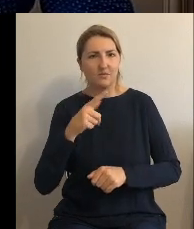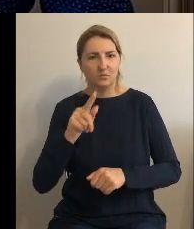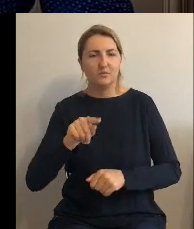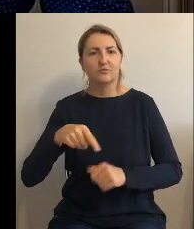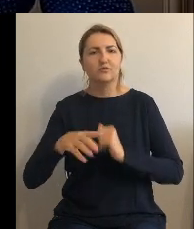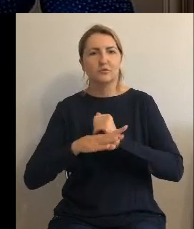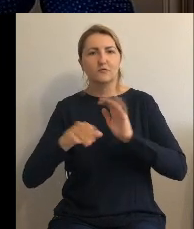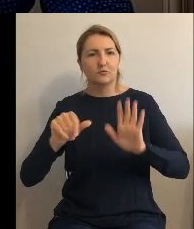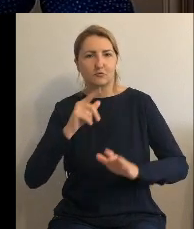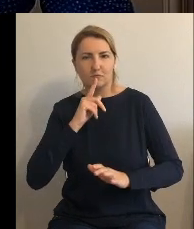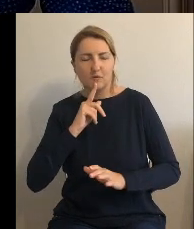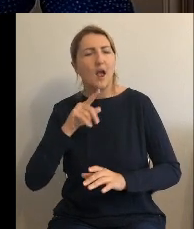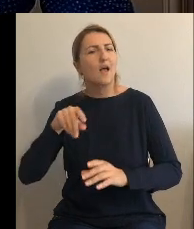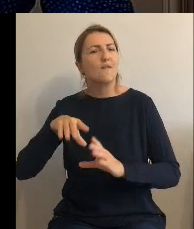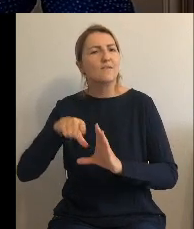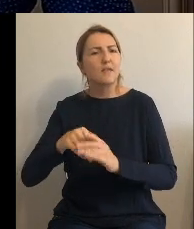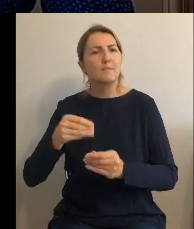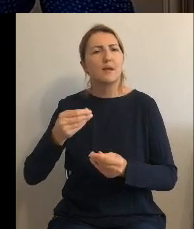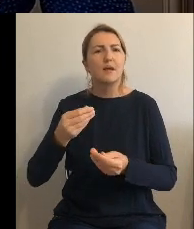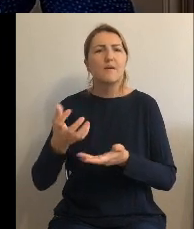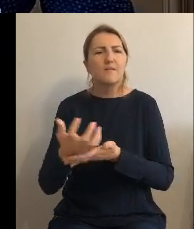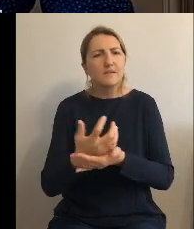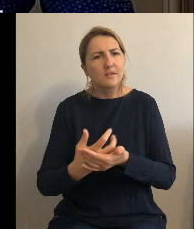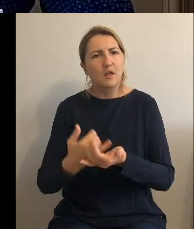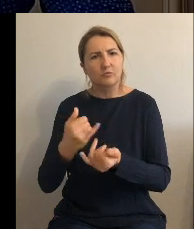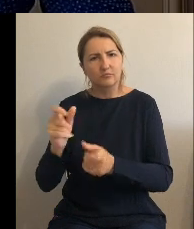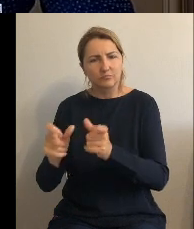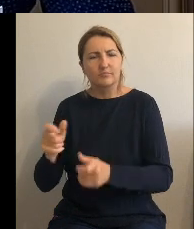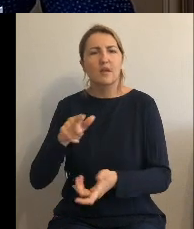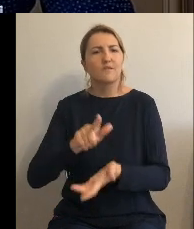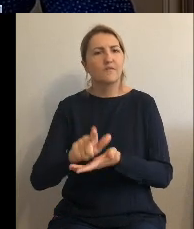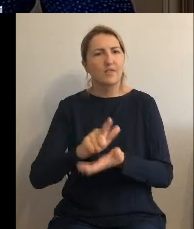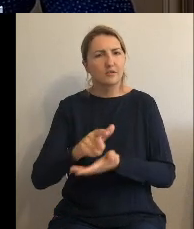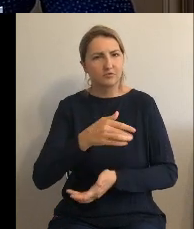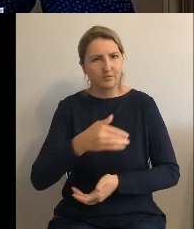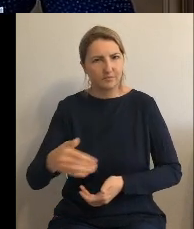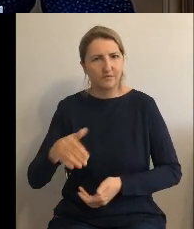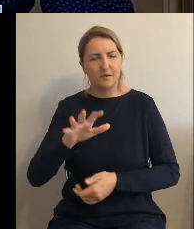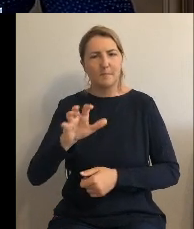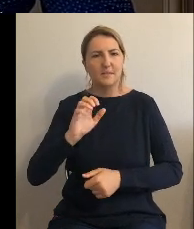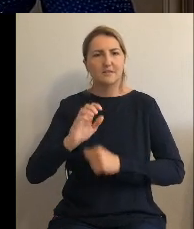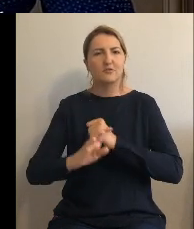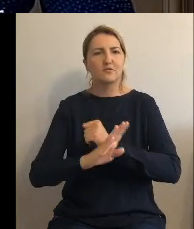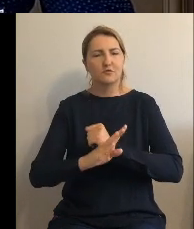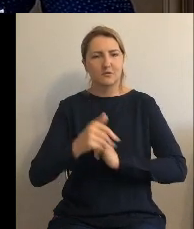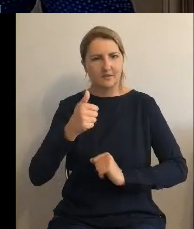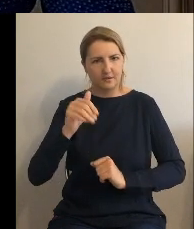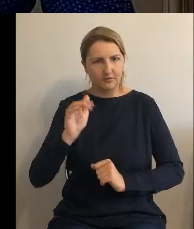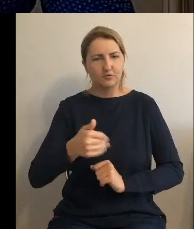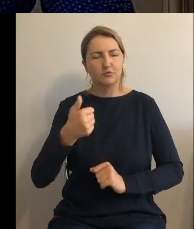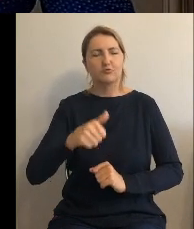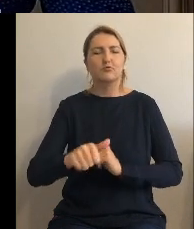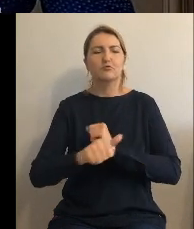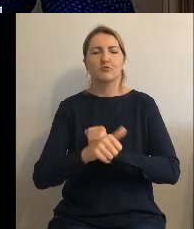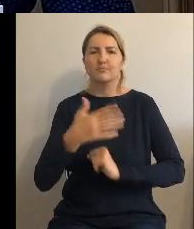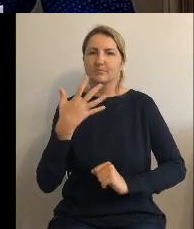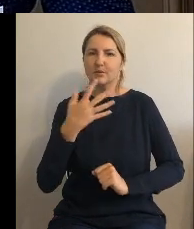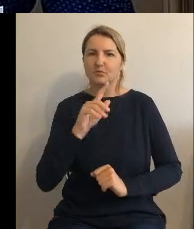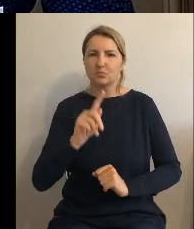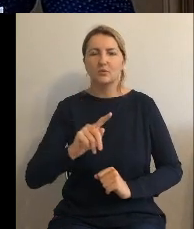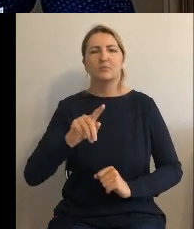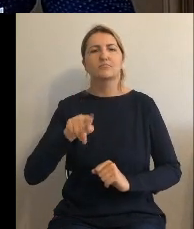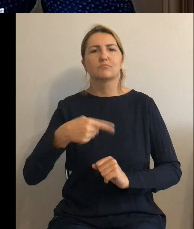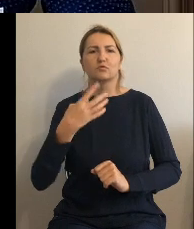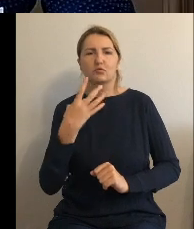wynagrodzenia i pochodne od wynagrodzeń 12 591 165,04 Wydatki